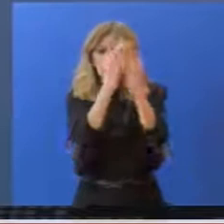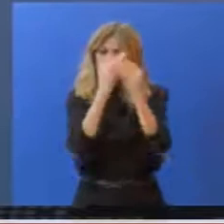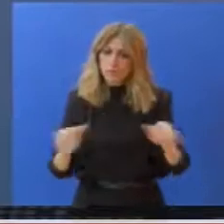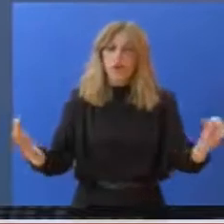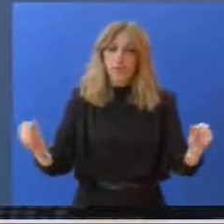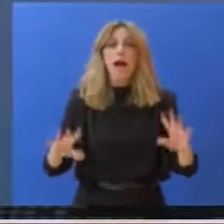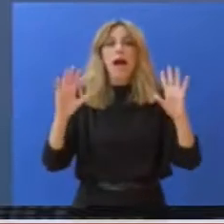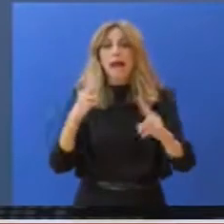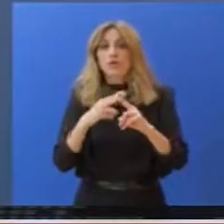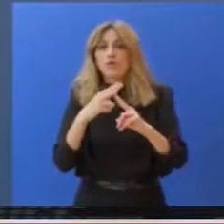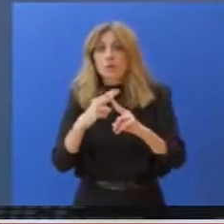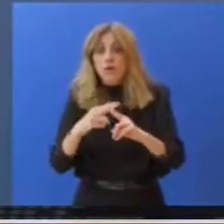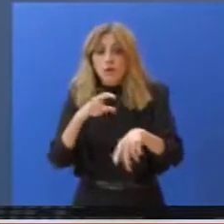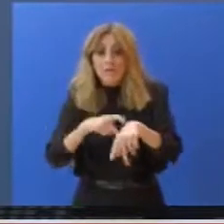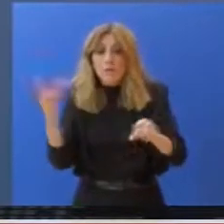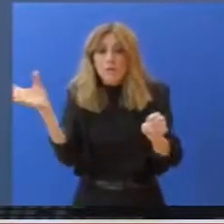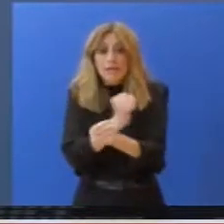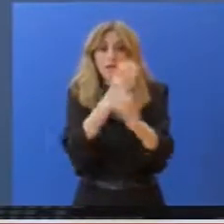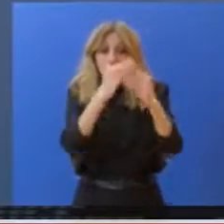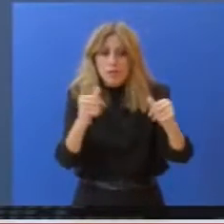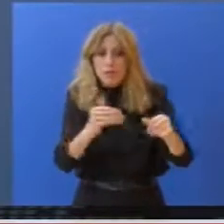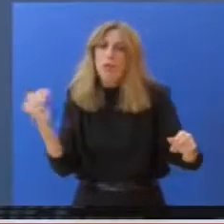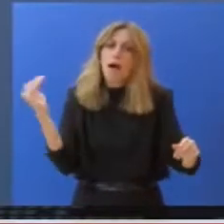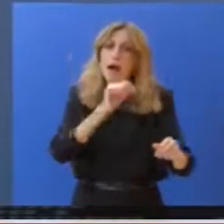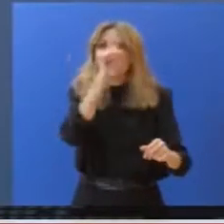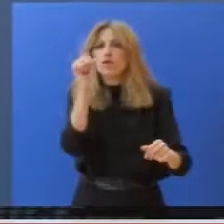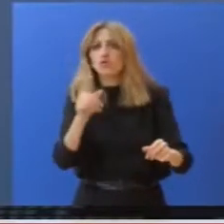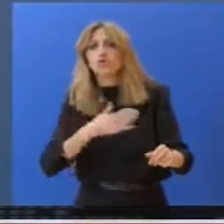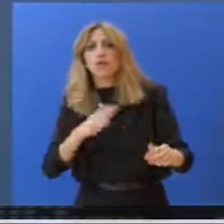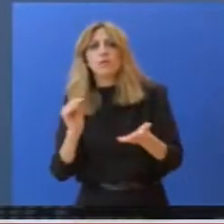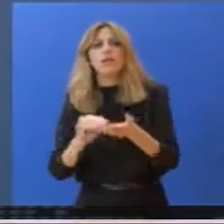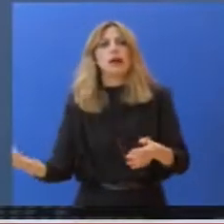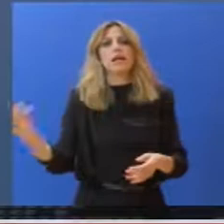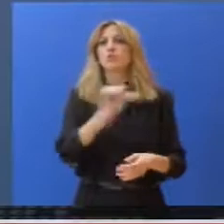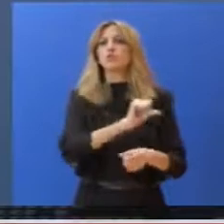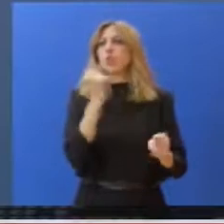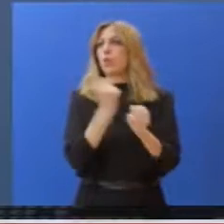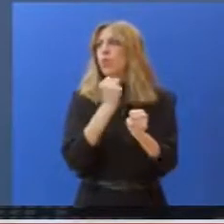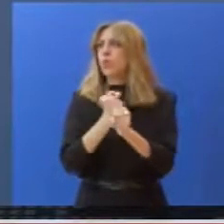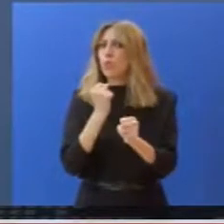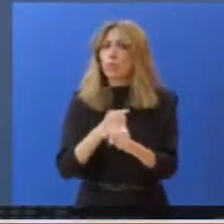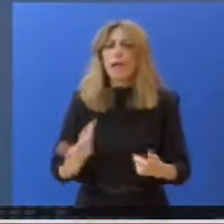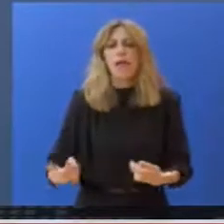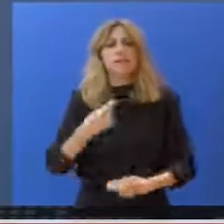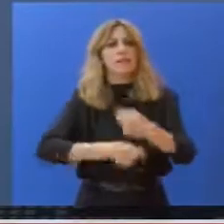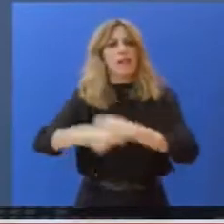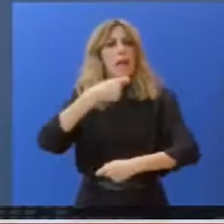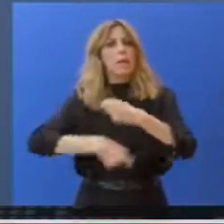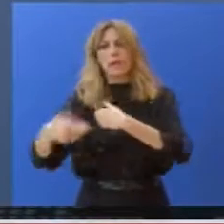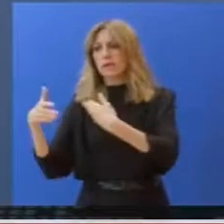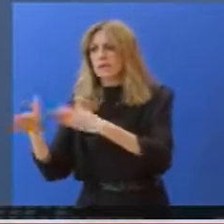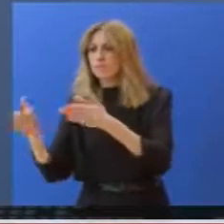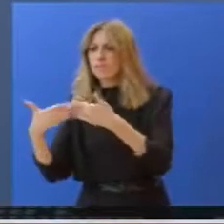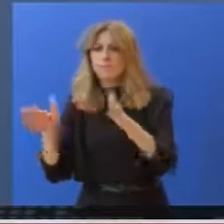ανάκαμψης. Δηλαδή, μια στρατηγική που διαφυλάσσει τις δουλειές, τις προοπτικές των επιχειρήσεων και εγγυάται